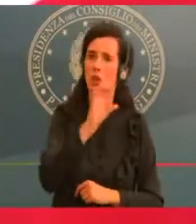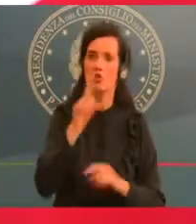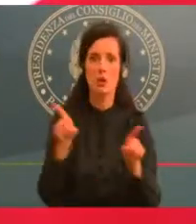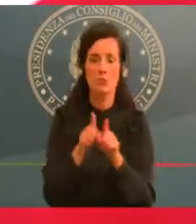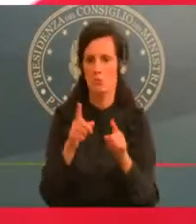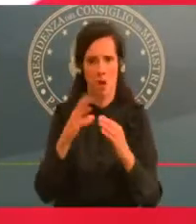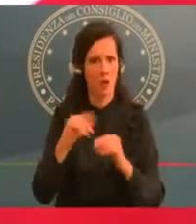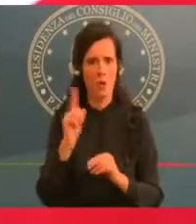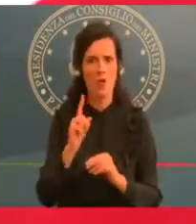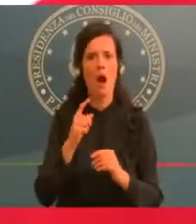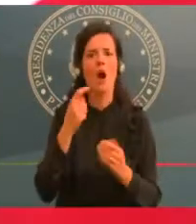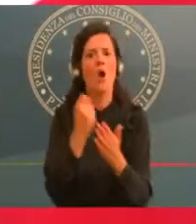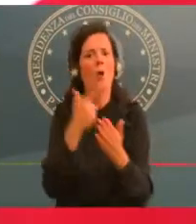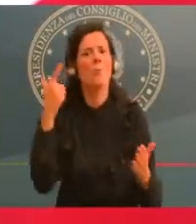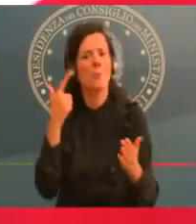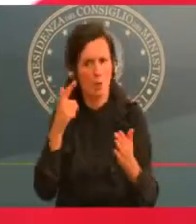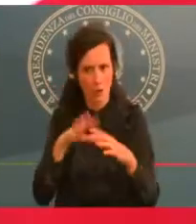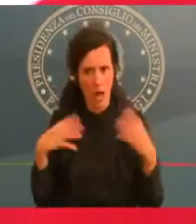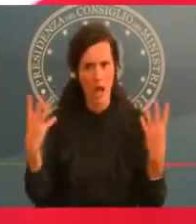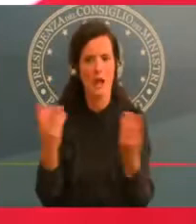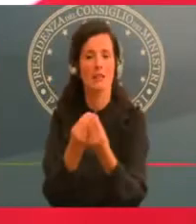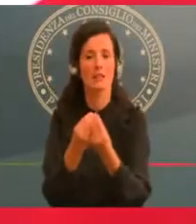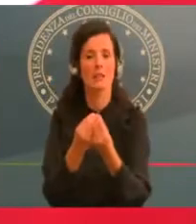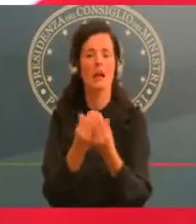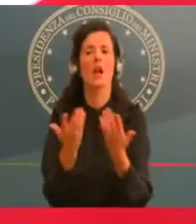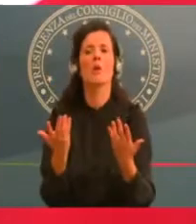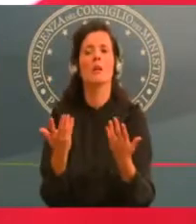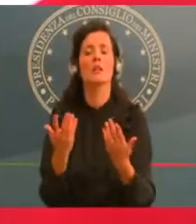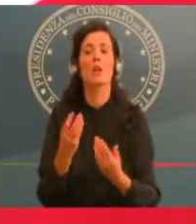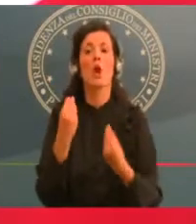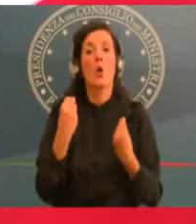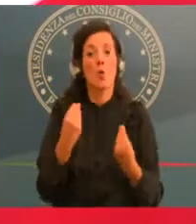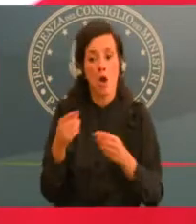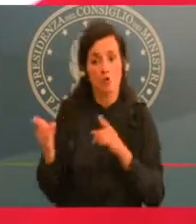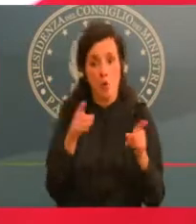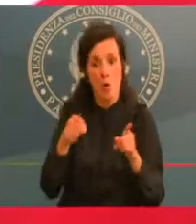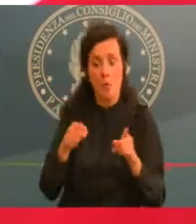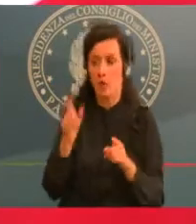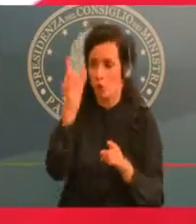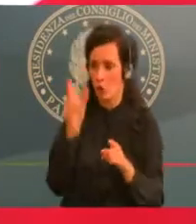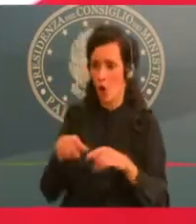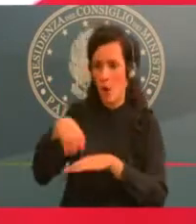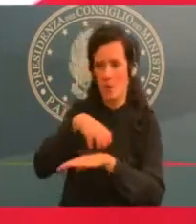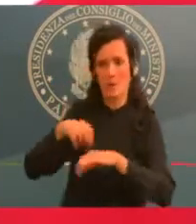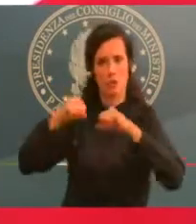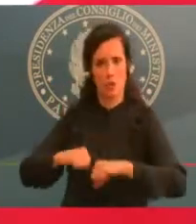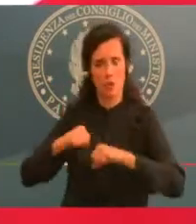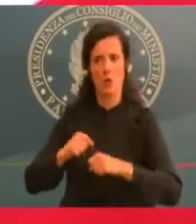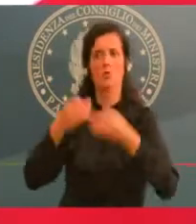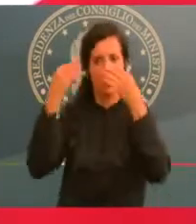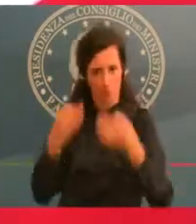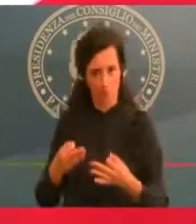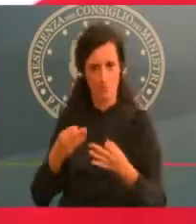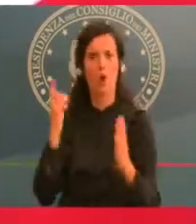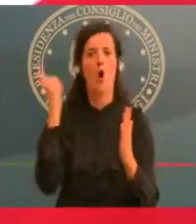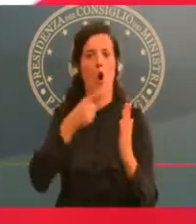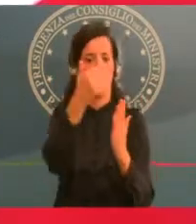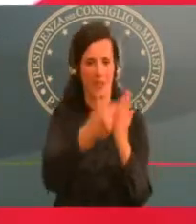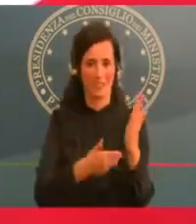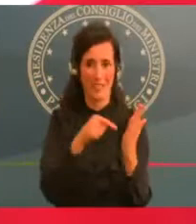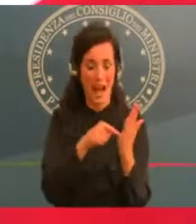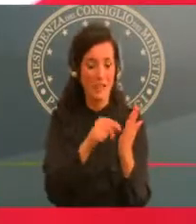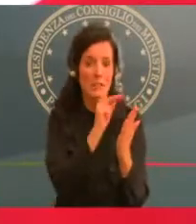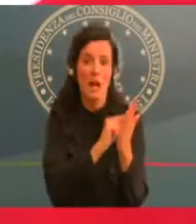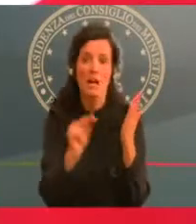'ordinanza è prescritto che lo faccia sentito il Presidente, ma non negoziando col